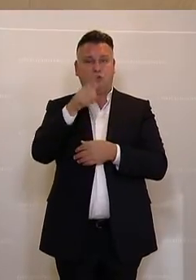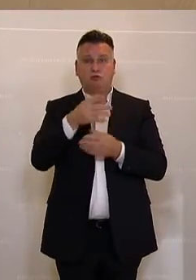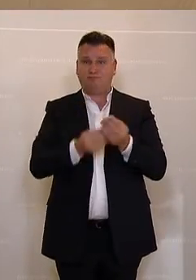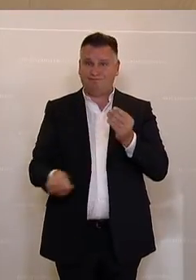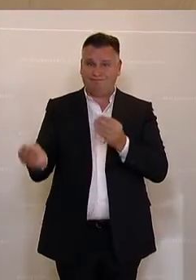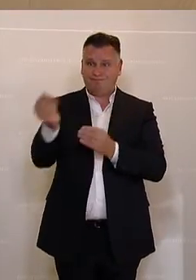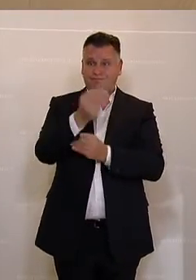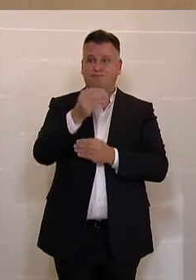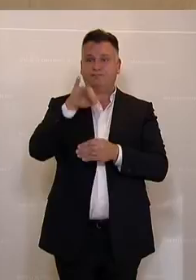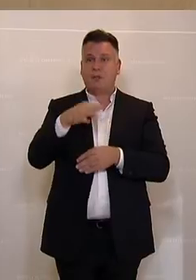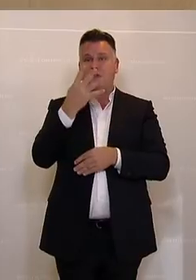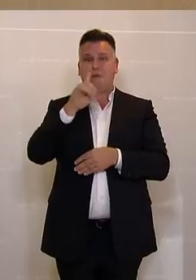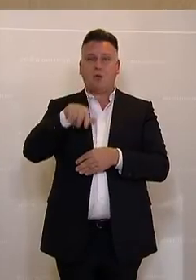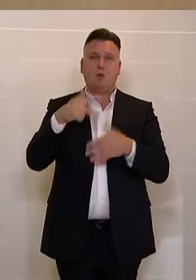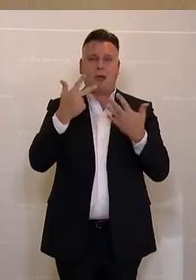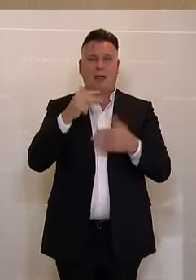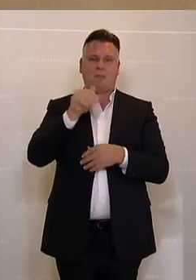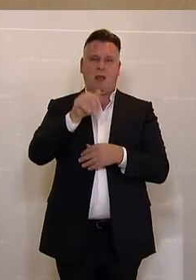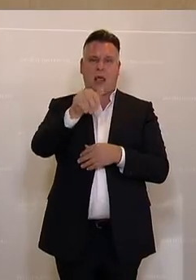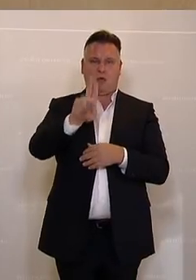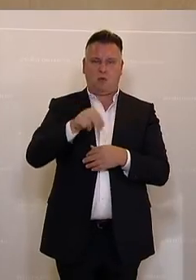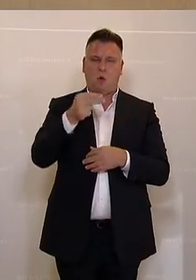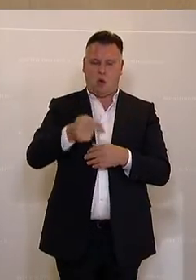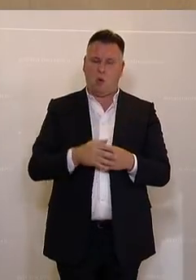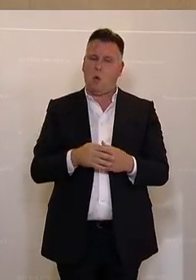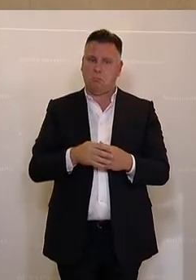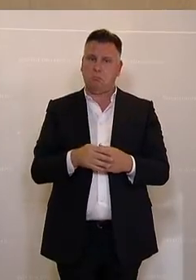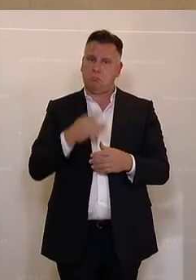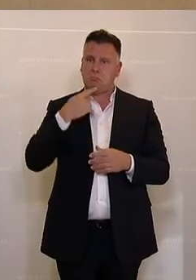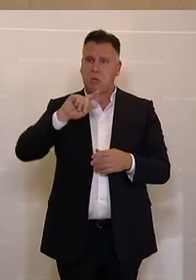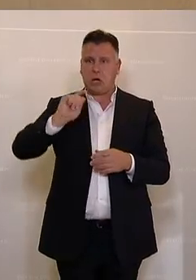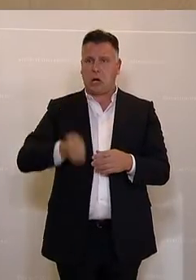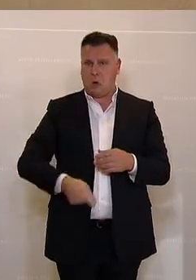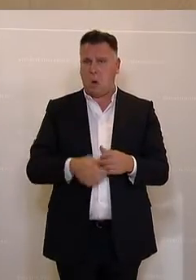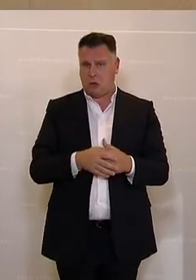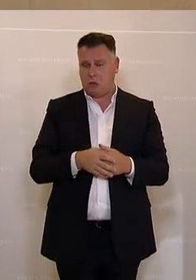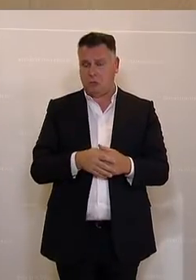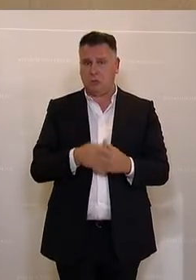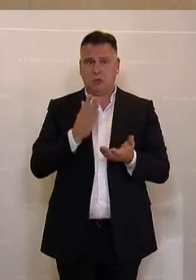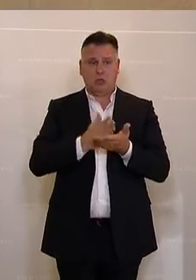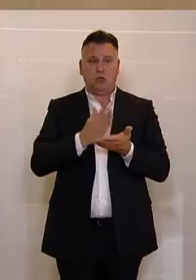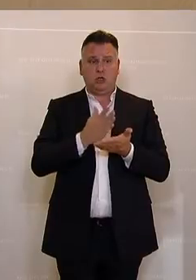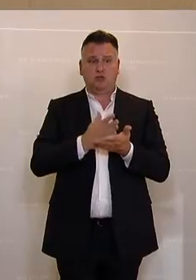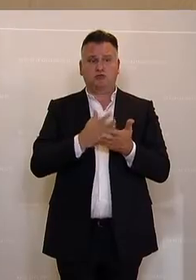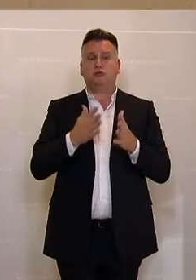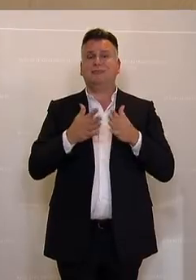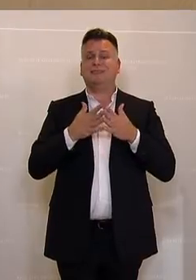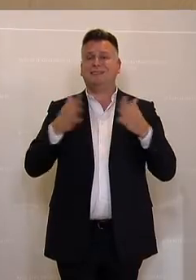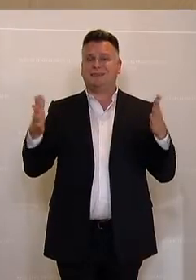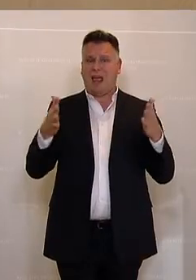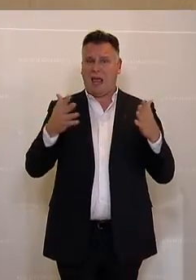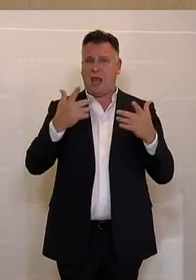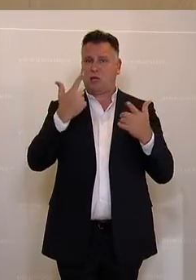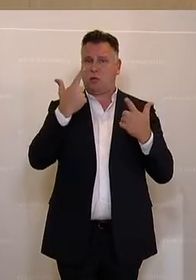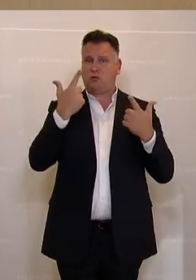insgesamt über 4,8 Milliarden Euro. Das ist Rekord. Und es gibt ja zwei große Säulen eigentlich,